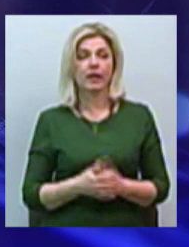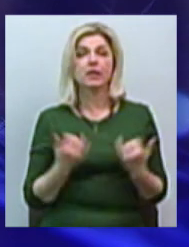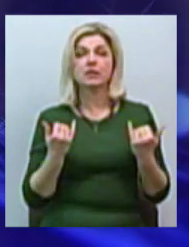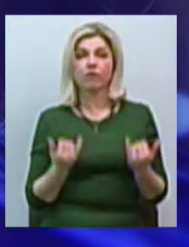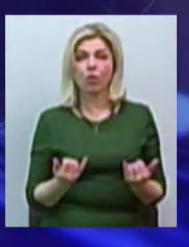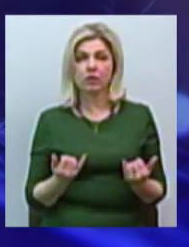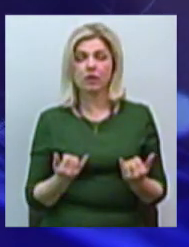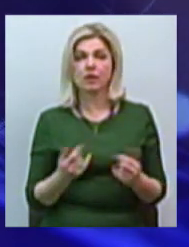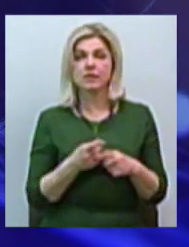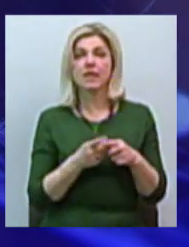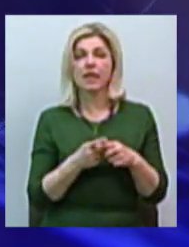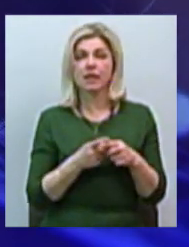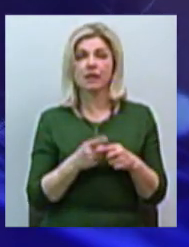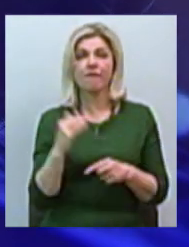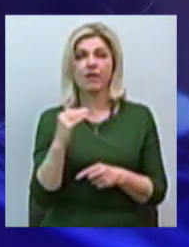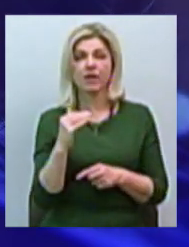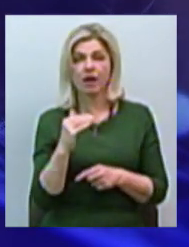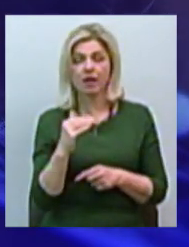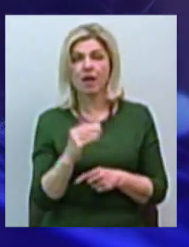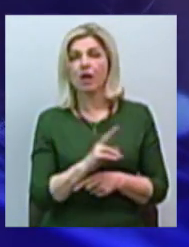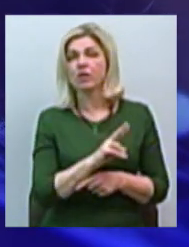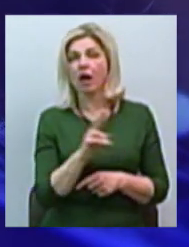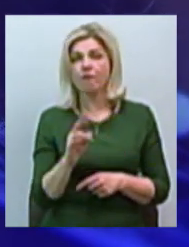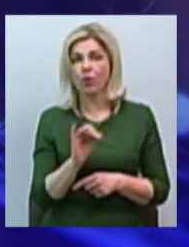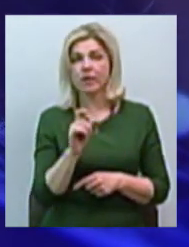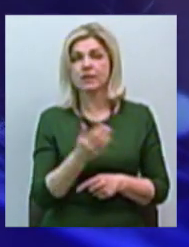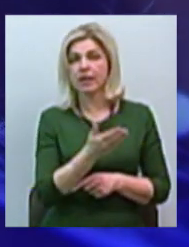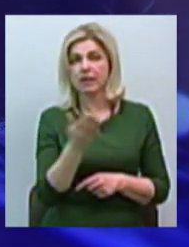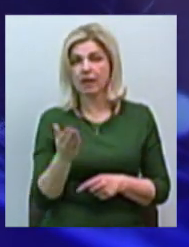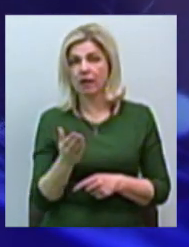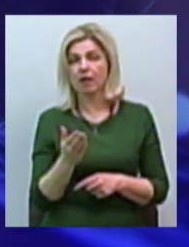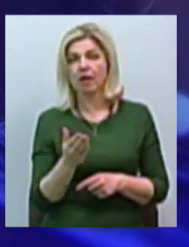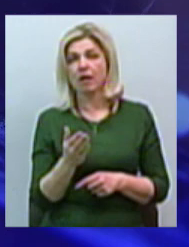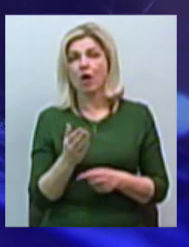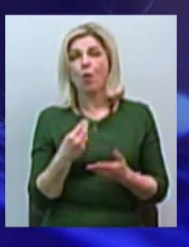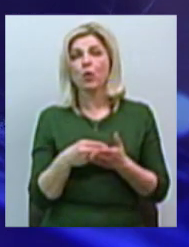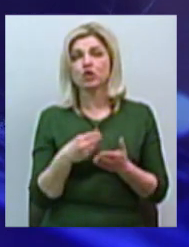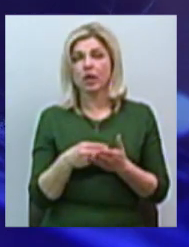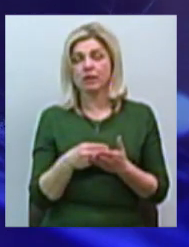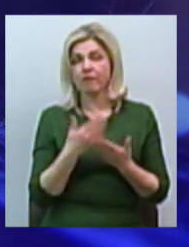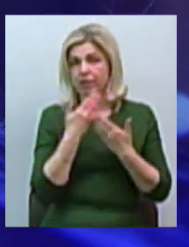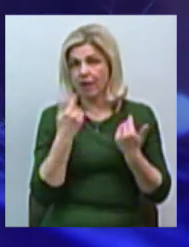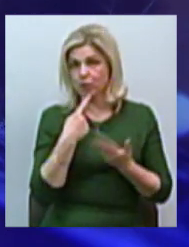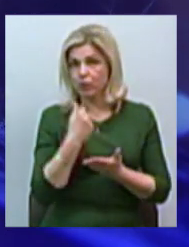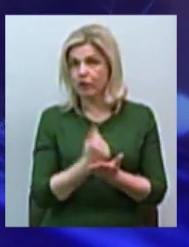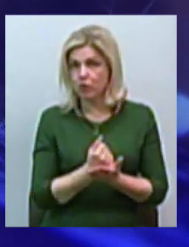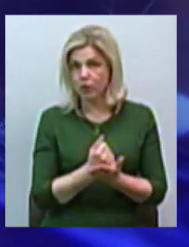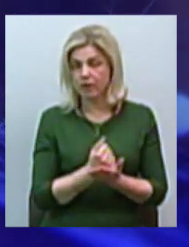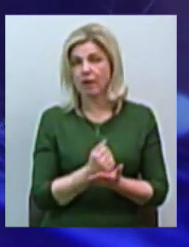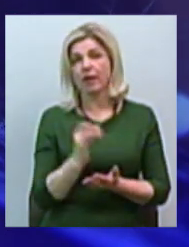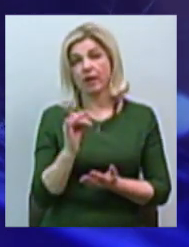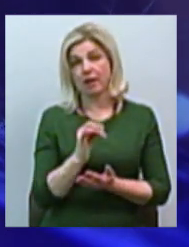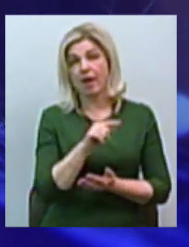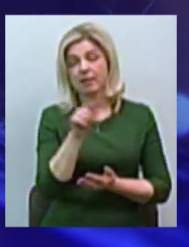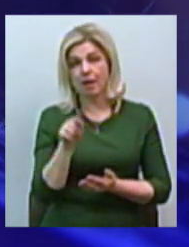Сьогодні середина февраля, ні у кого з них, як правило, вихованих бюджетів утверджений нет, і те,